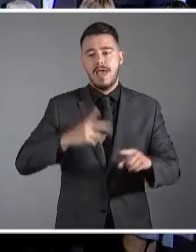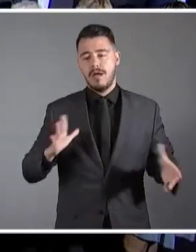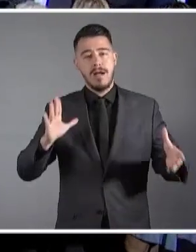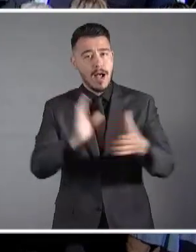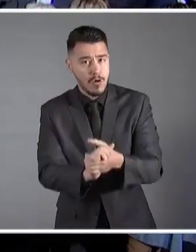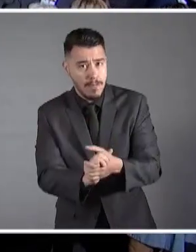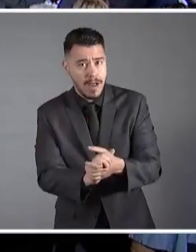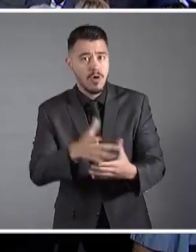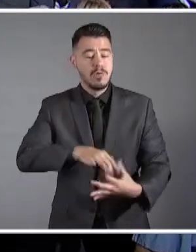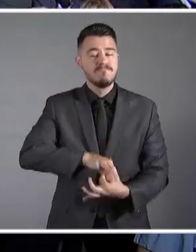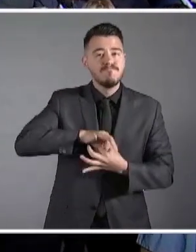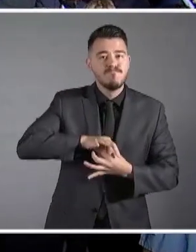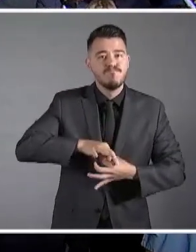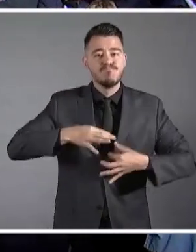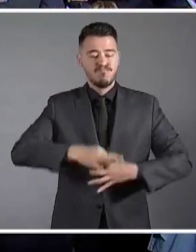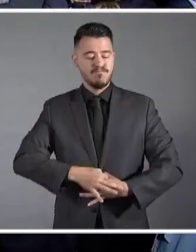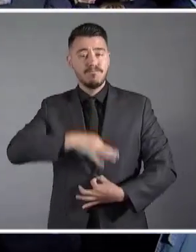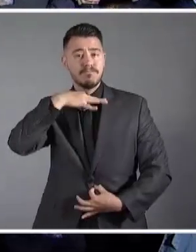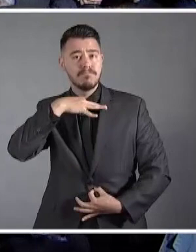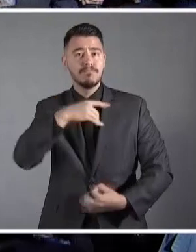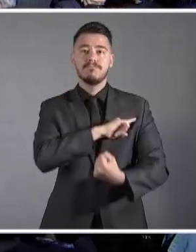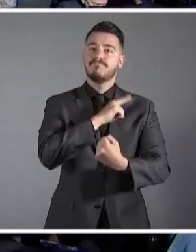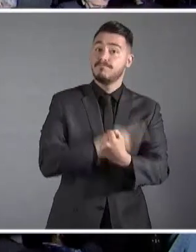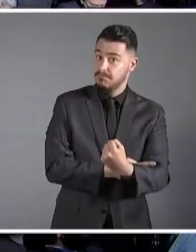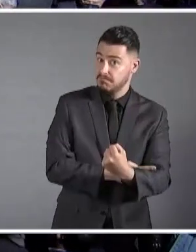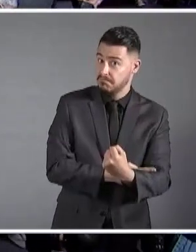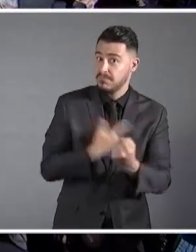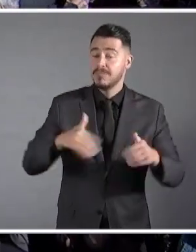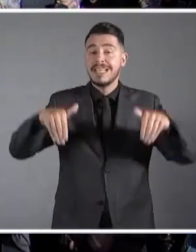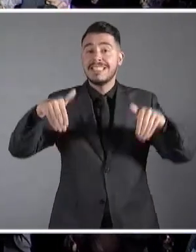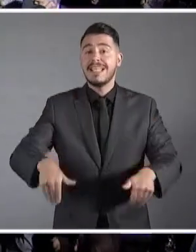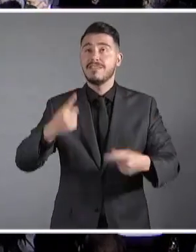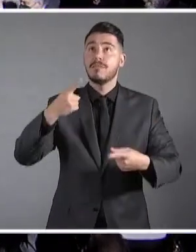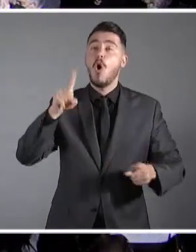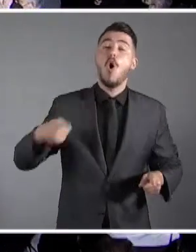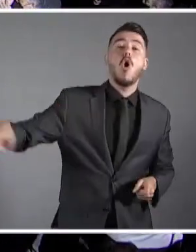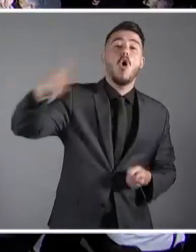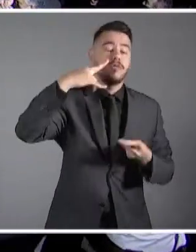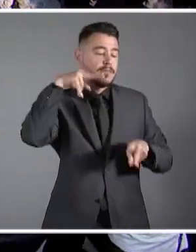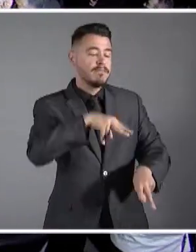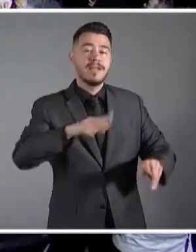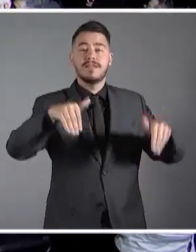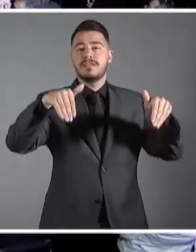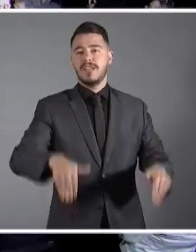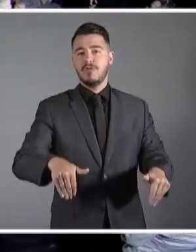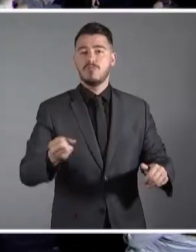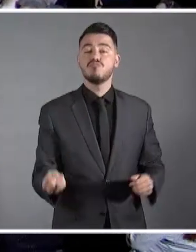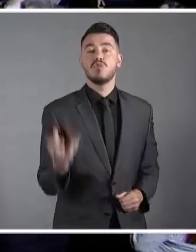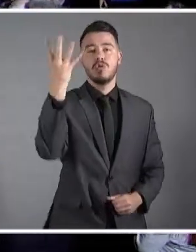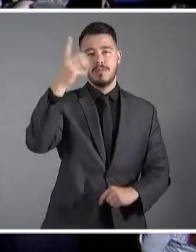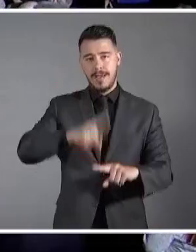αξιοπρεπή, ισχυρή, ανθρώπινη, αξιοσέβαστη στην Ευρώπη και στον κόσμο για μια νέα Ελλάδα.